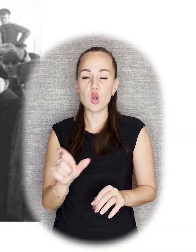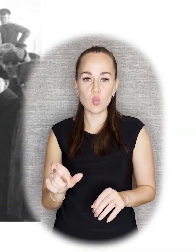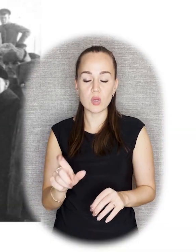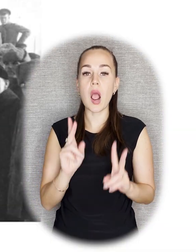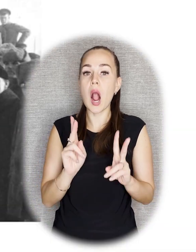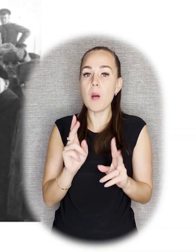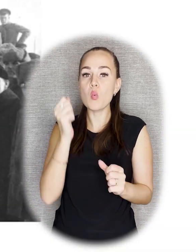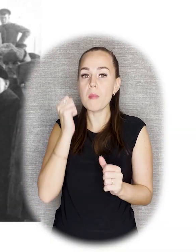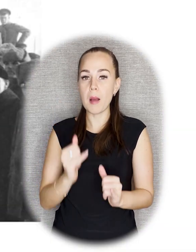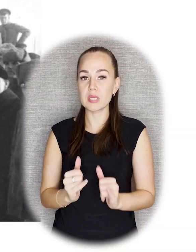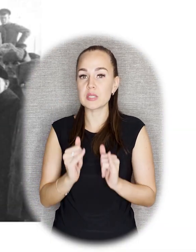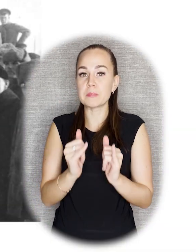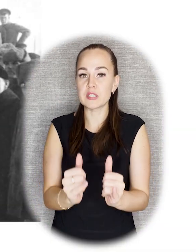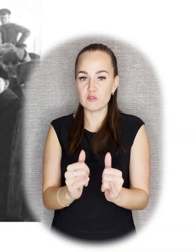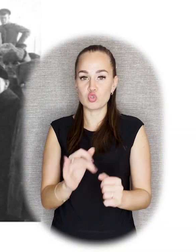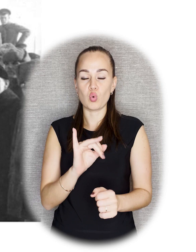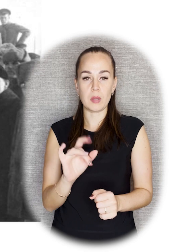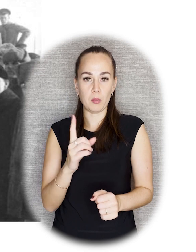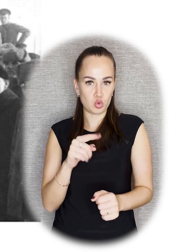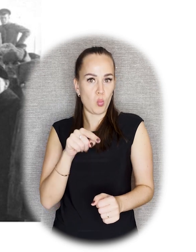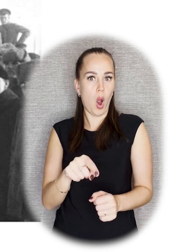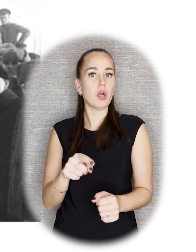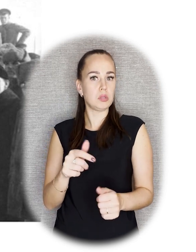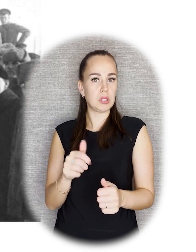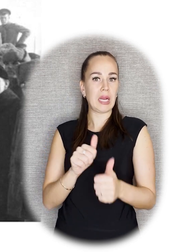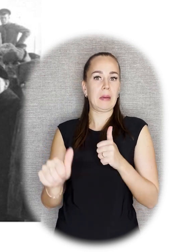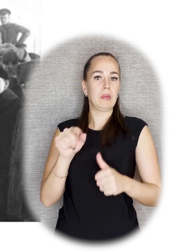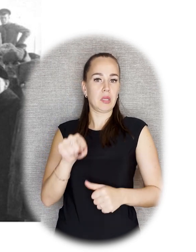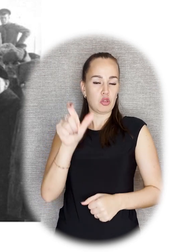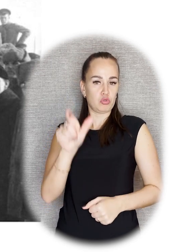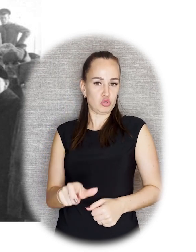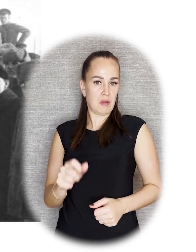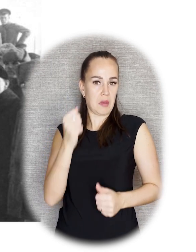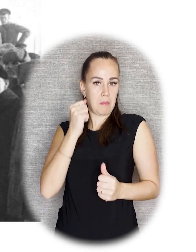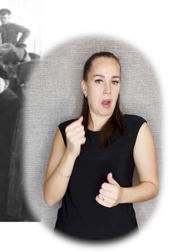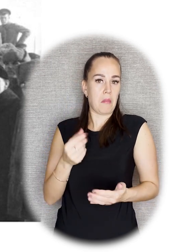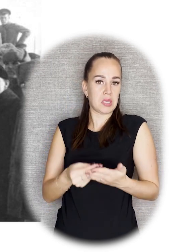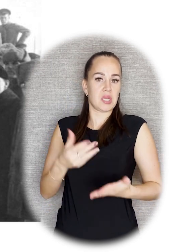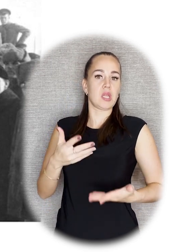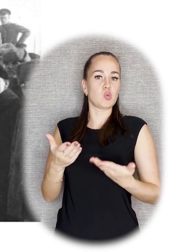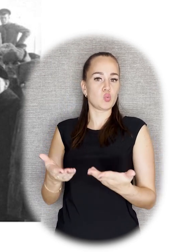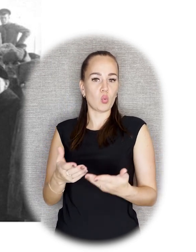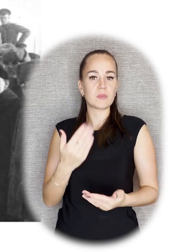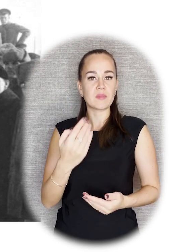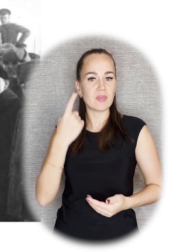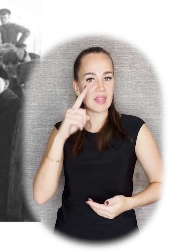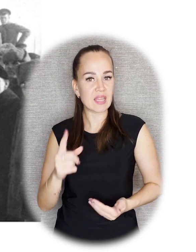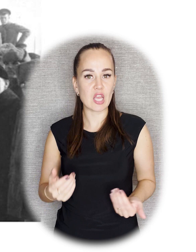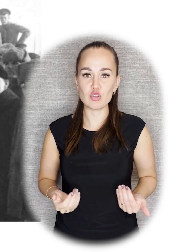памятник посвящен, кто эти люди, почему они достойны памятника, и почему их какие-то идеи, жизнь